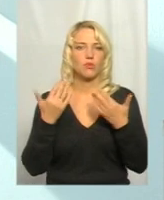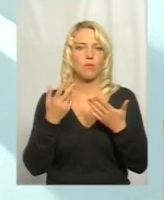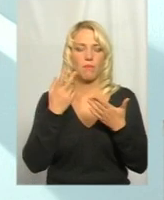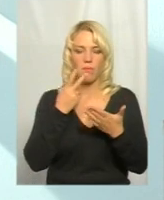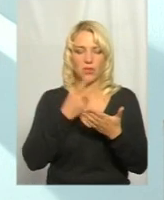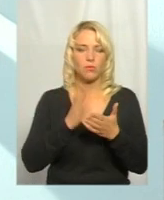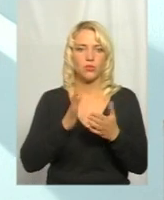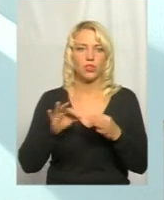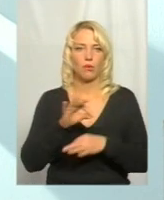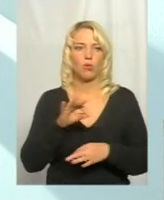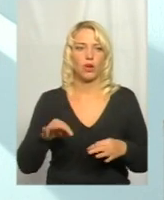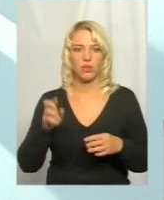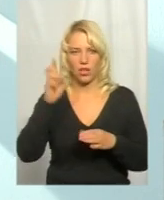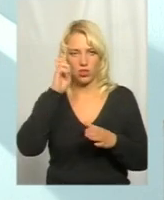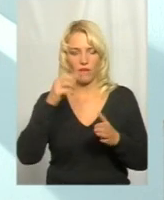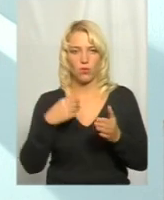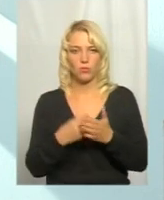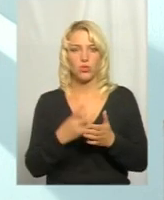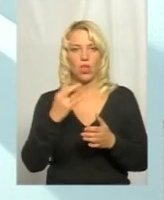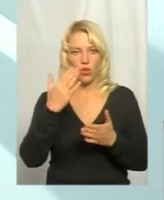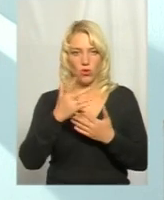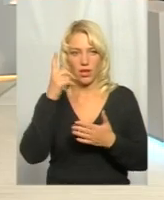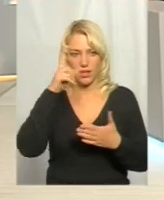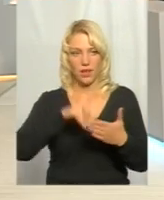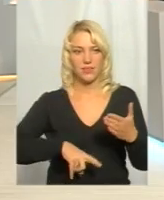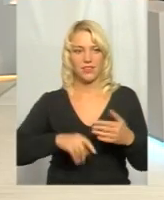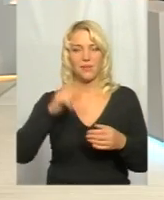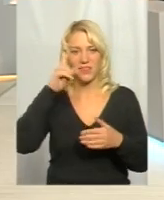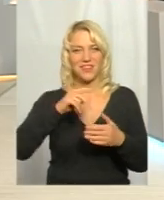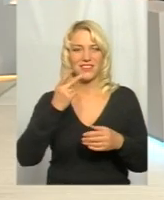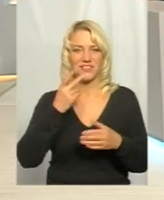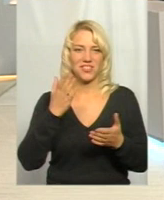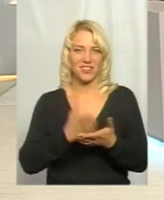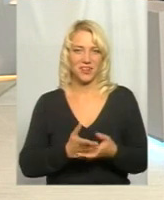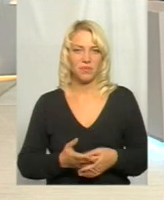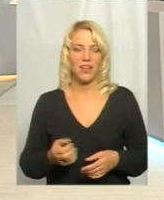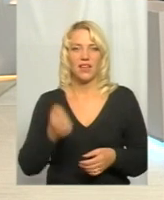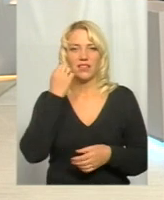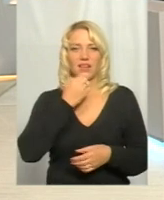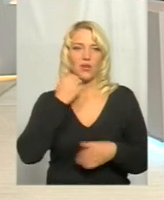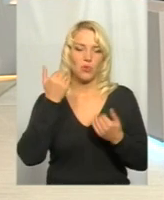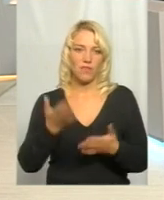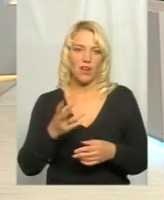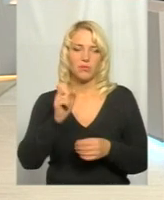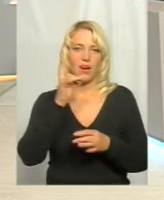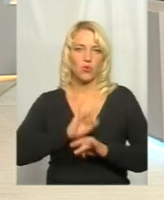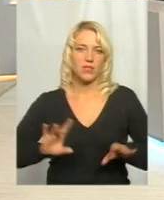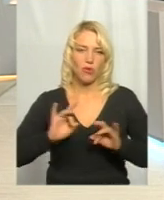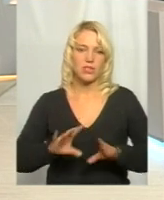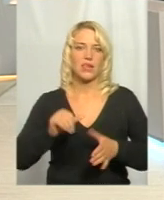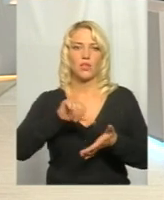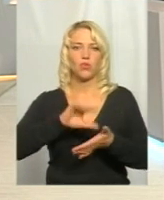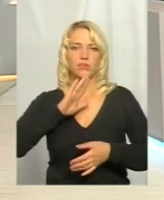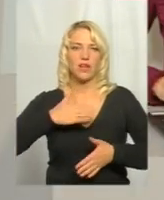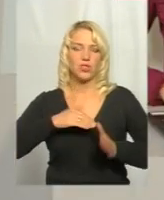державного бюджету. Але є надія. Є надія, надія завжди є. Дякую вам. Дякую за роз'яснення, за участь в